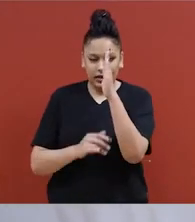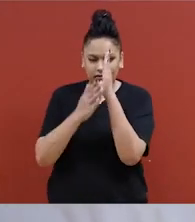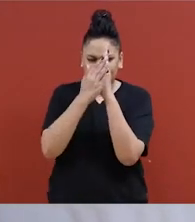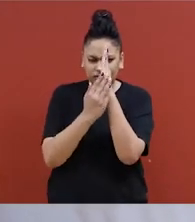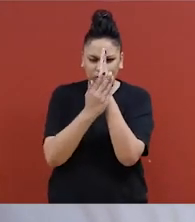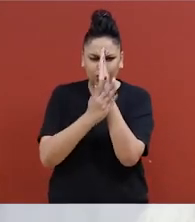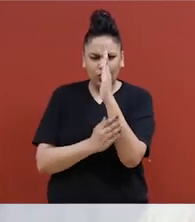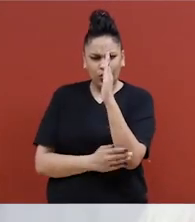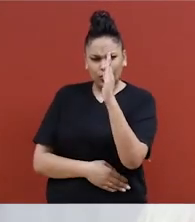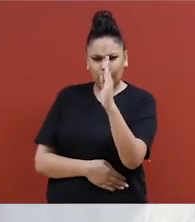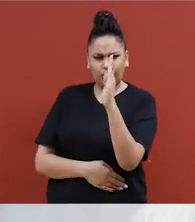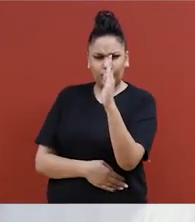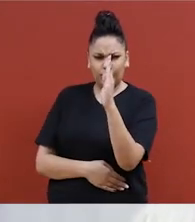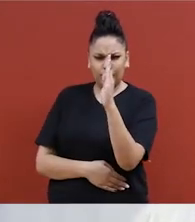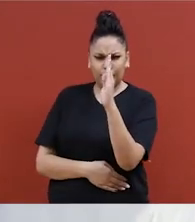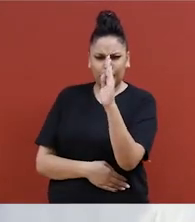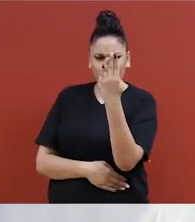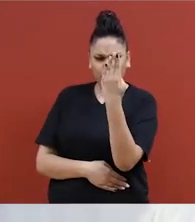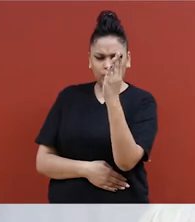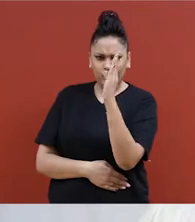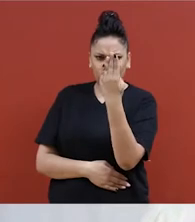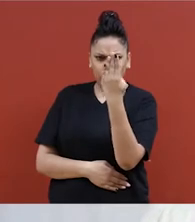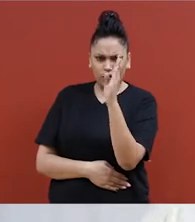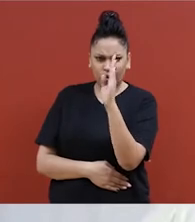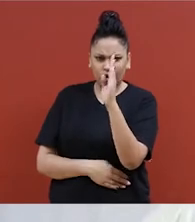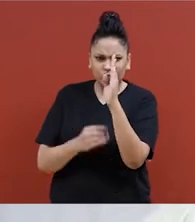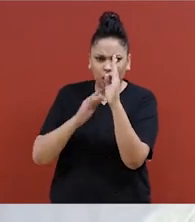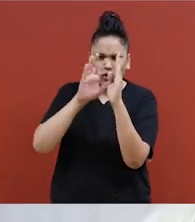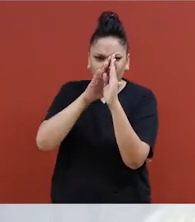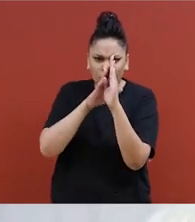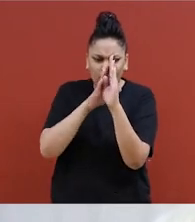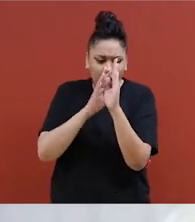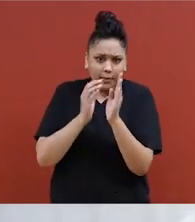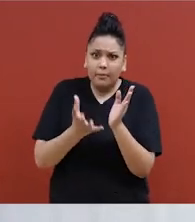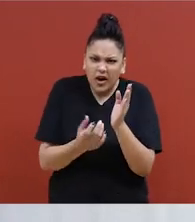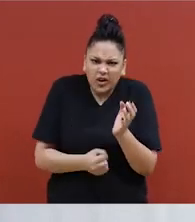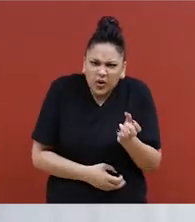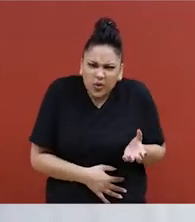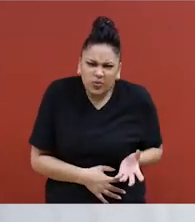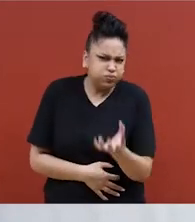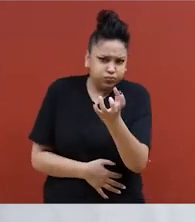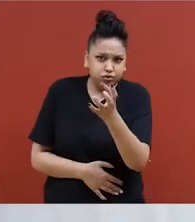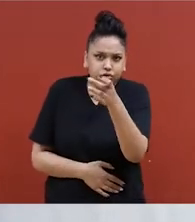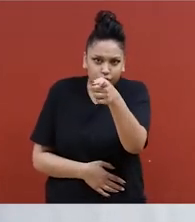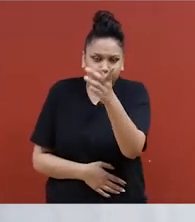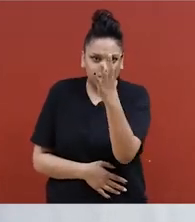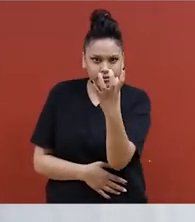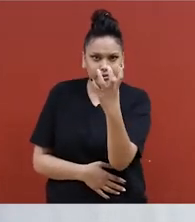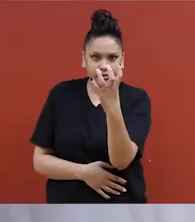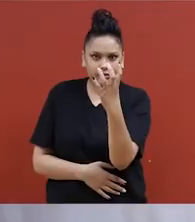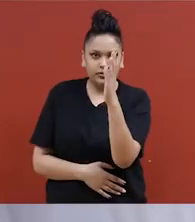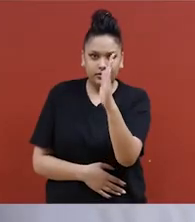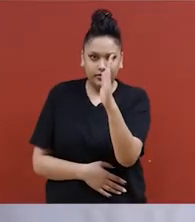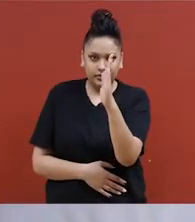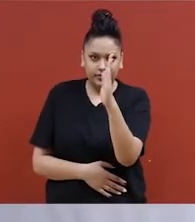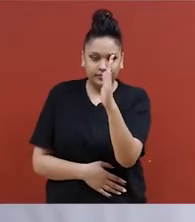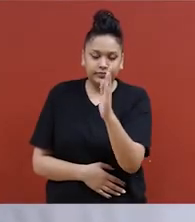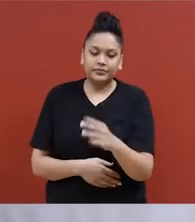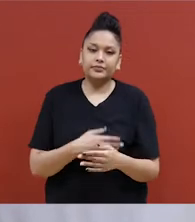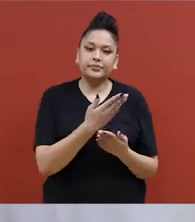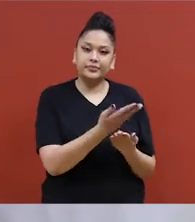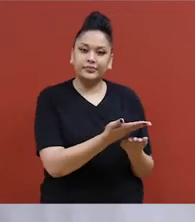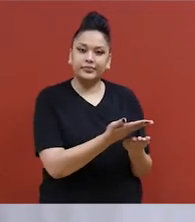cousus ensemble. Imaginez que vous lancez une balle de l'autre côté de la pièce avec un mouvement par en dessous.